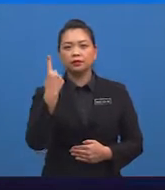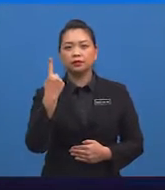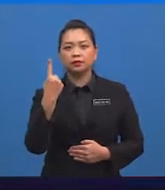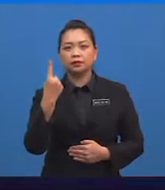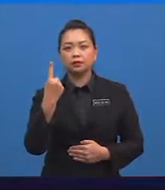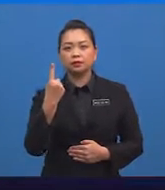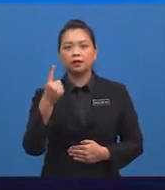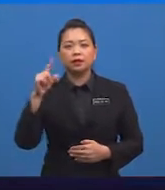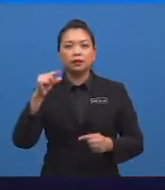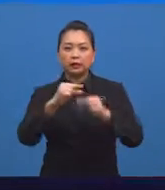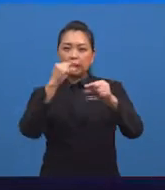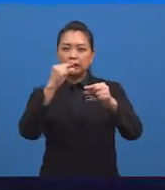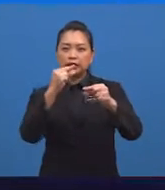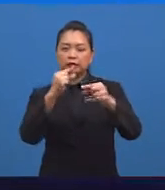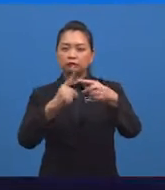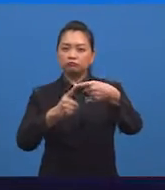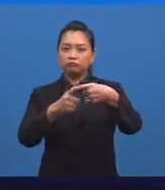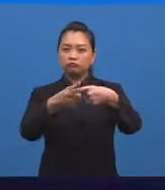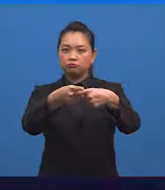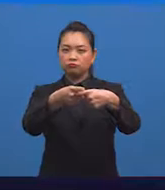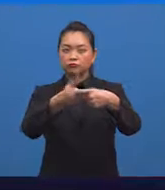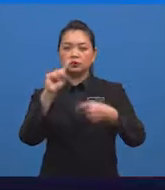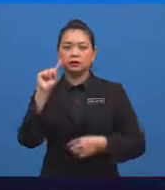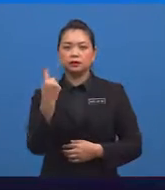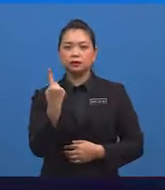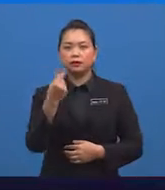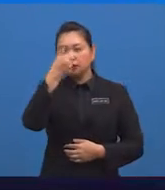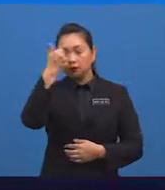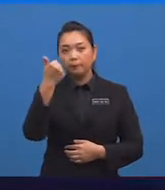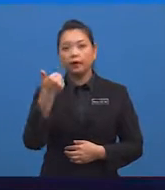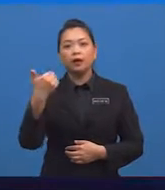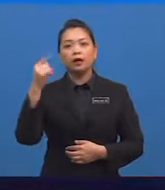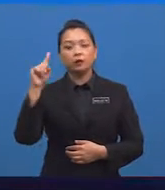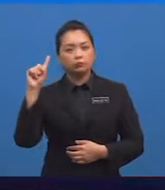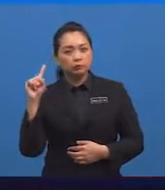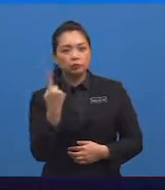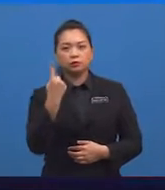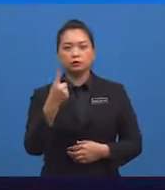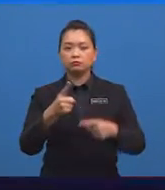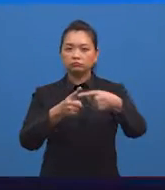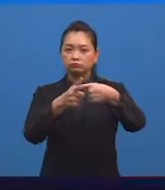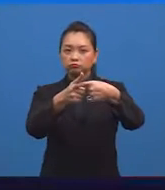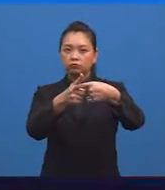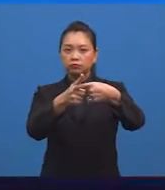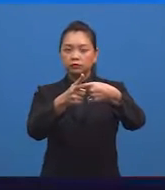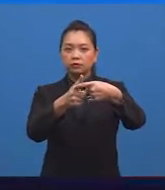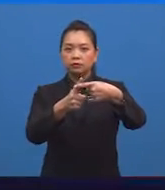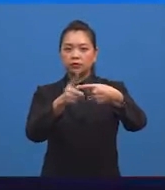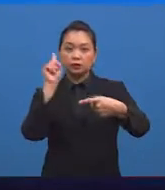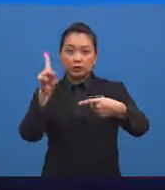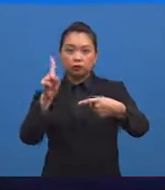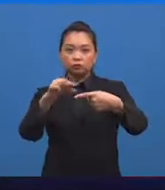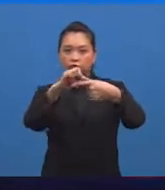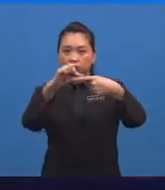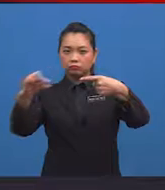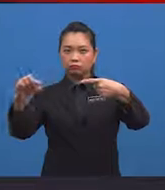garis bersilangan Kerana ia hanya bersilang pada satu garis